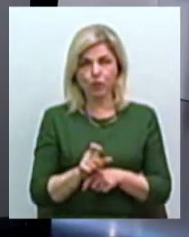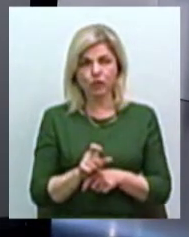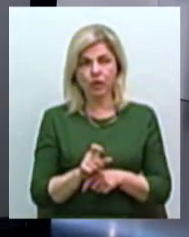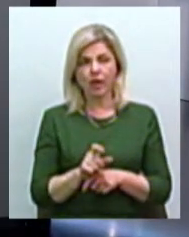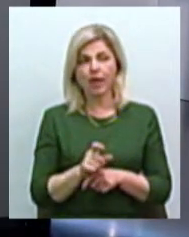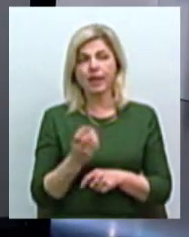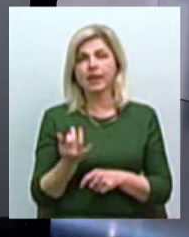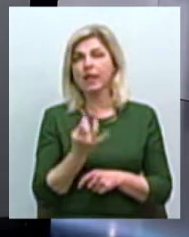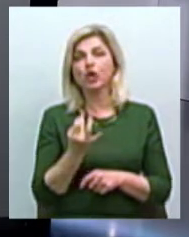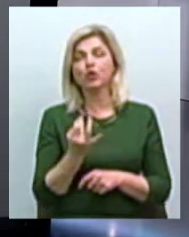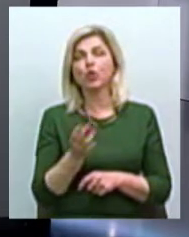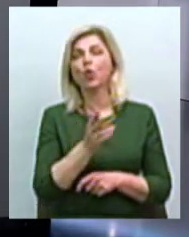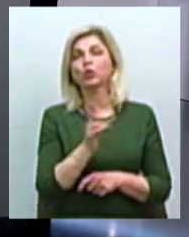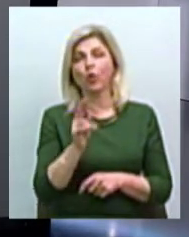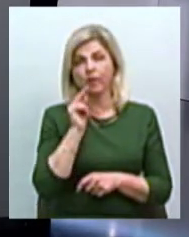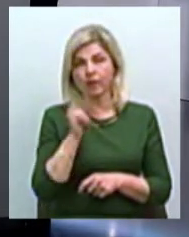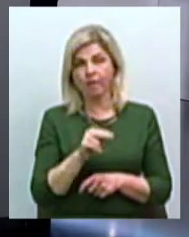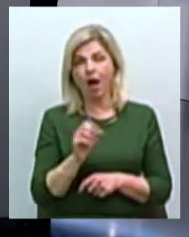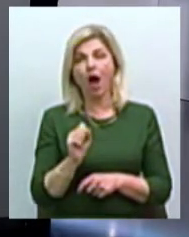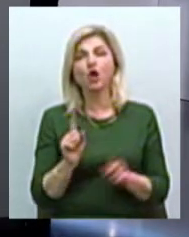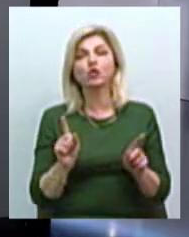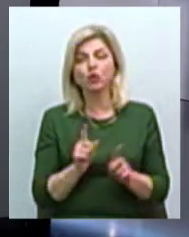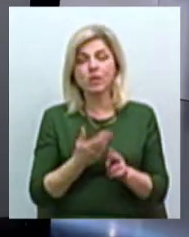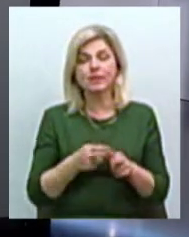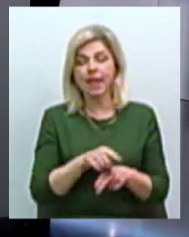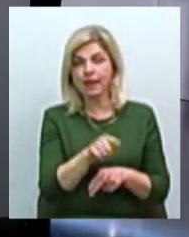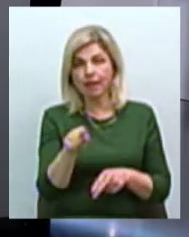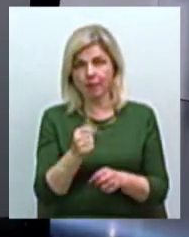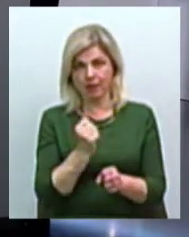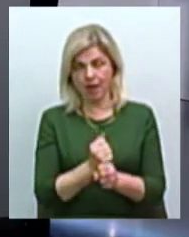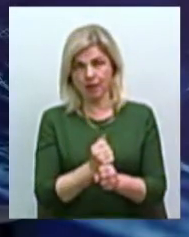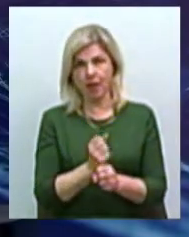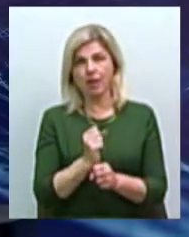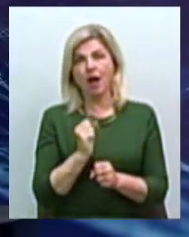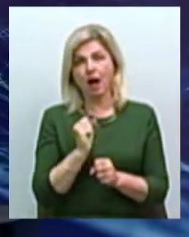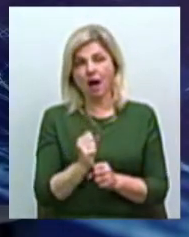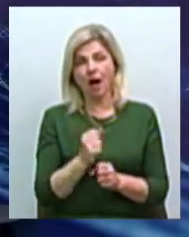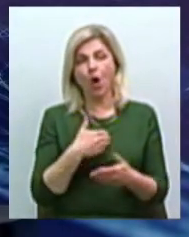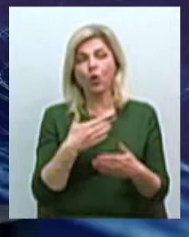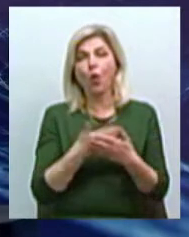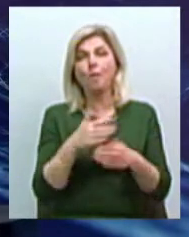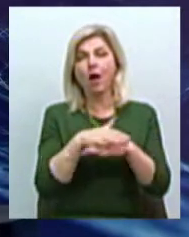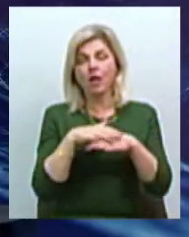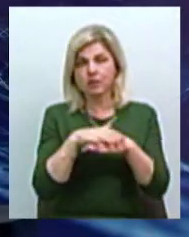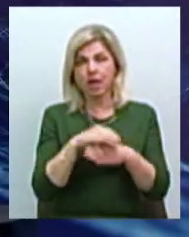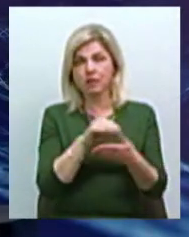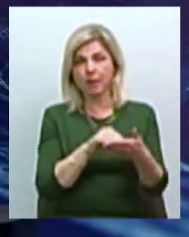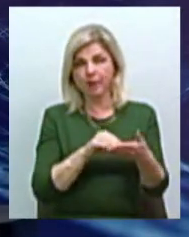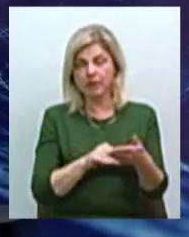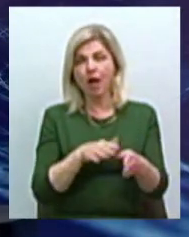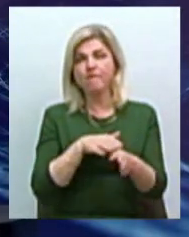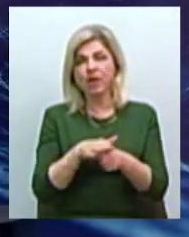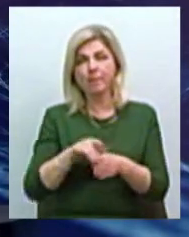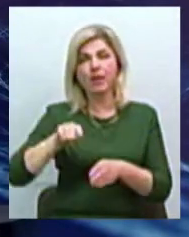інтересує ніхто виновати, а що з цим робити? А доктор прописав, тобто ви, як громадська префектура, прописали зупинити треба національного